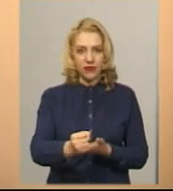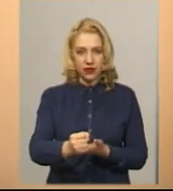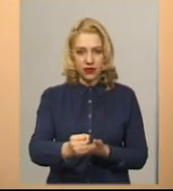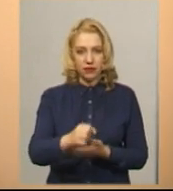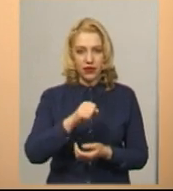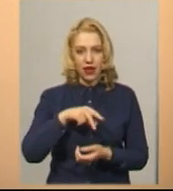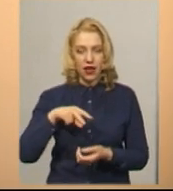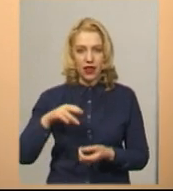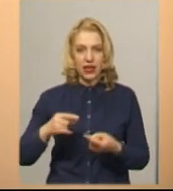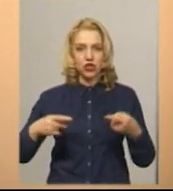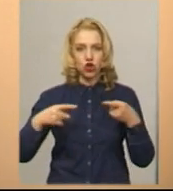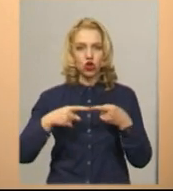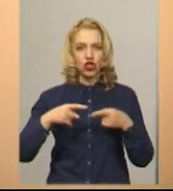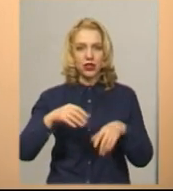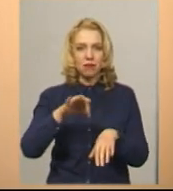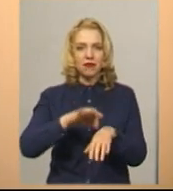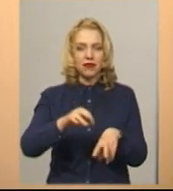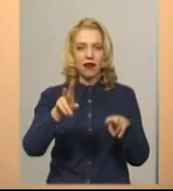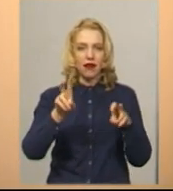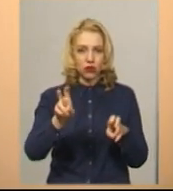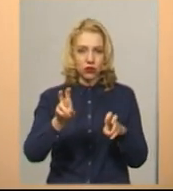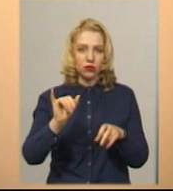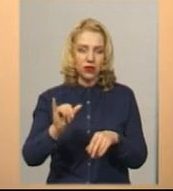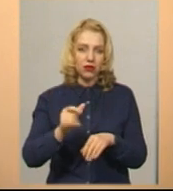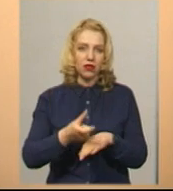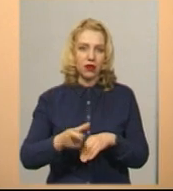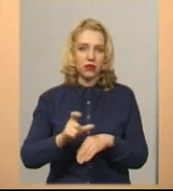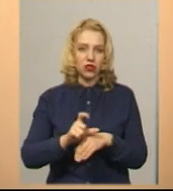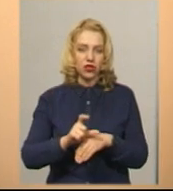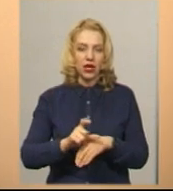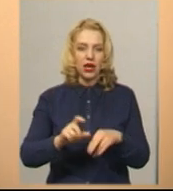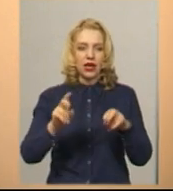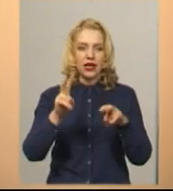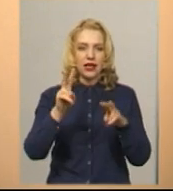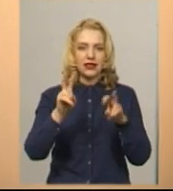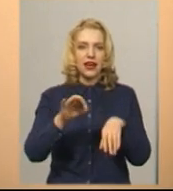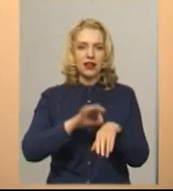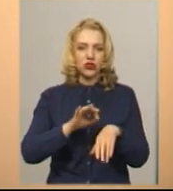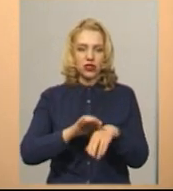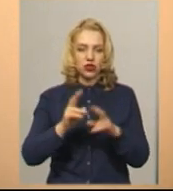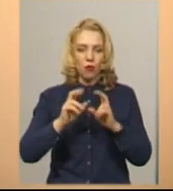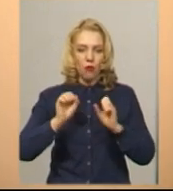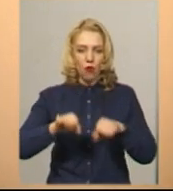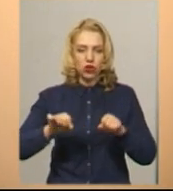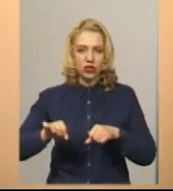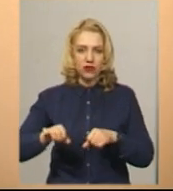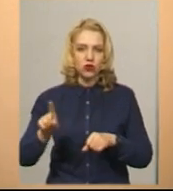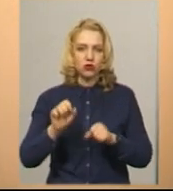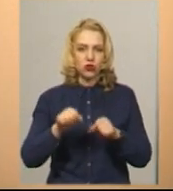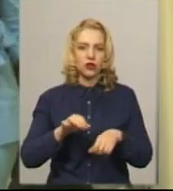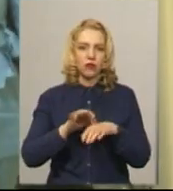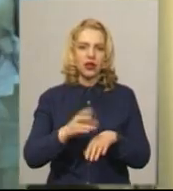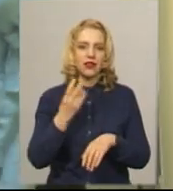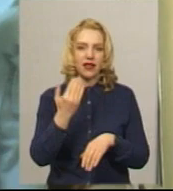але з точним діагнозом і найбільшими діагностичними можливостями, що можна провести на